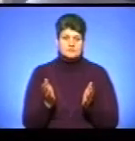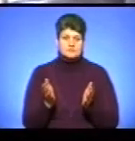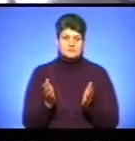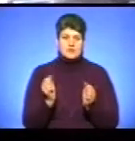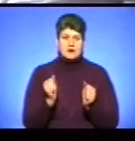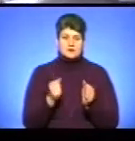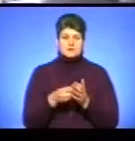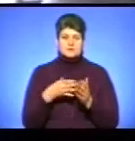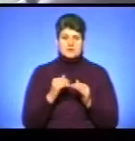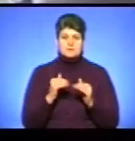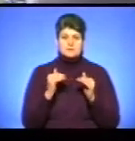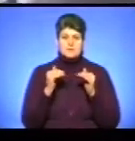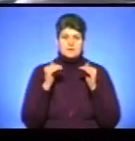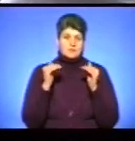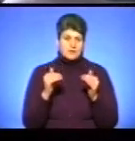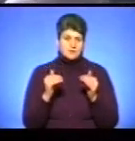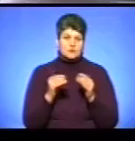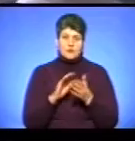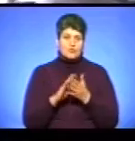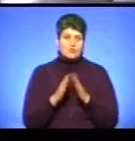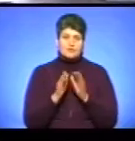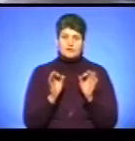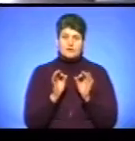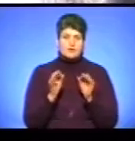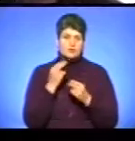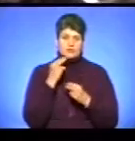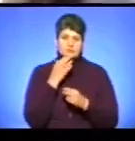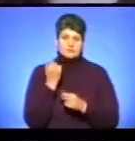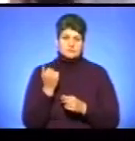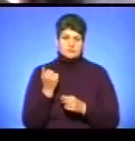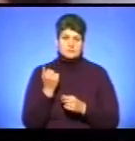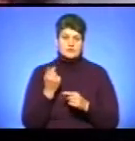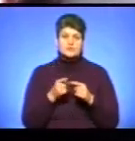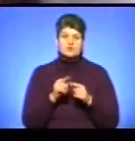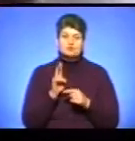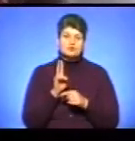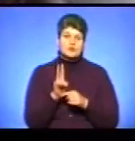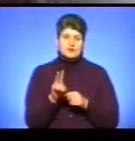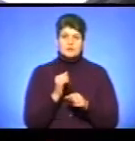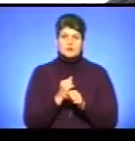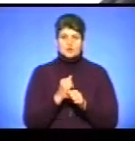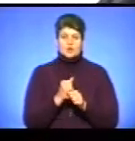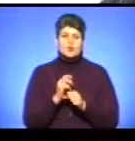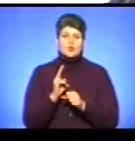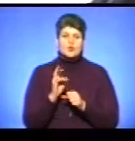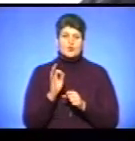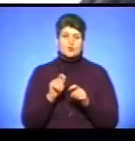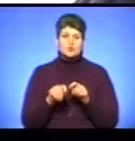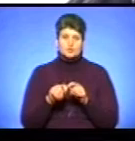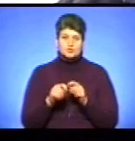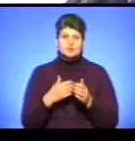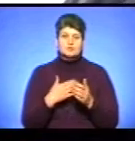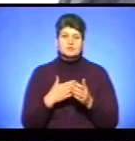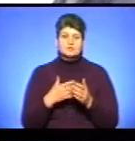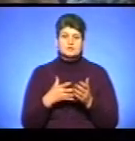Тарифи піднімають, а умов ніяких не покращується. У цьому тролейбусі працює кондуктор громадського транспорту